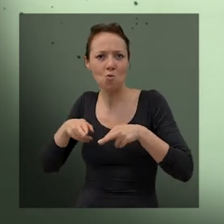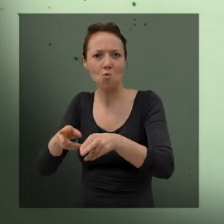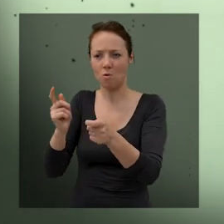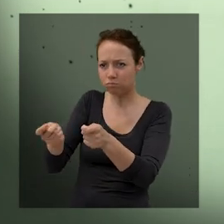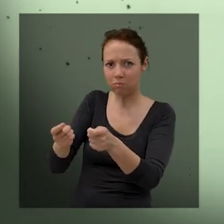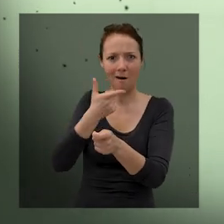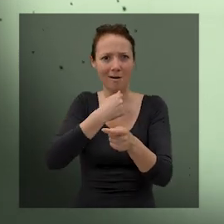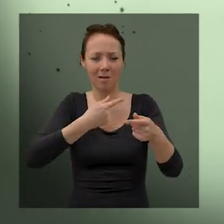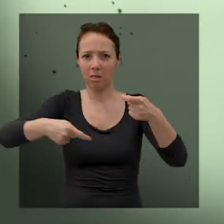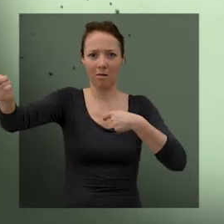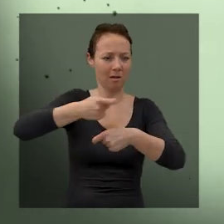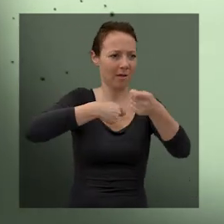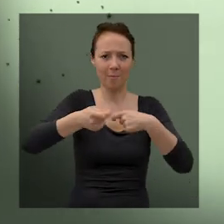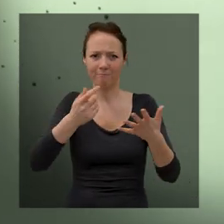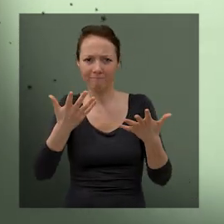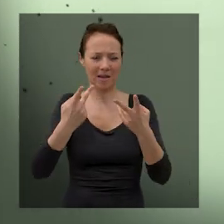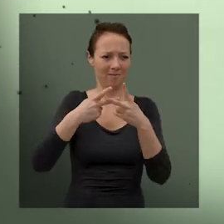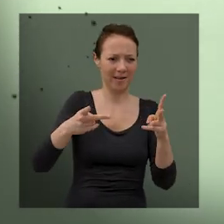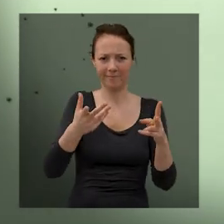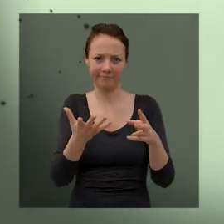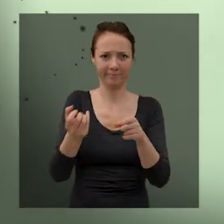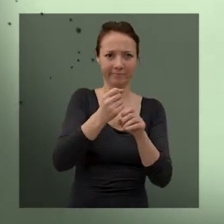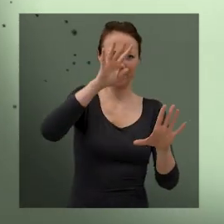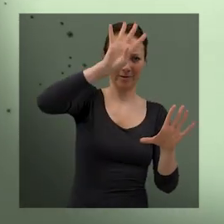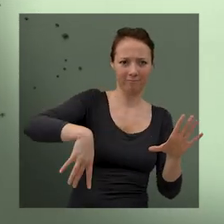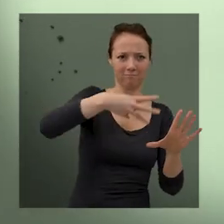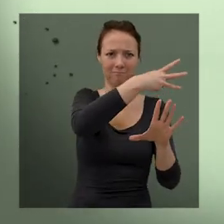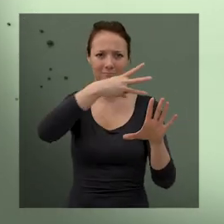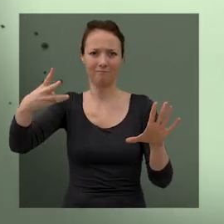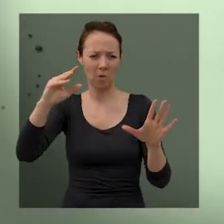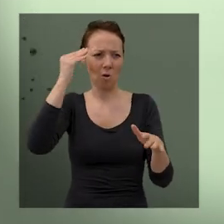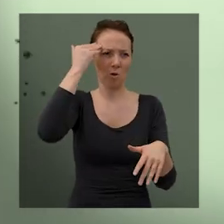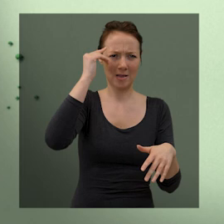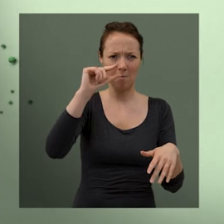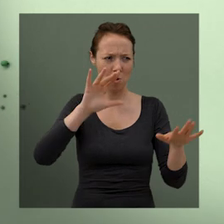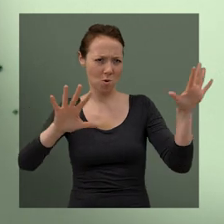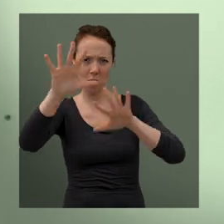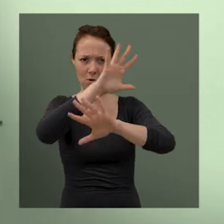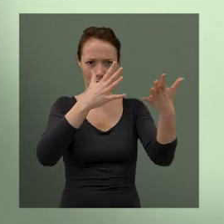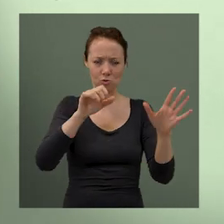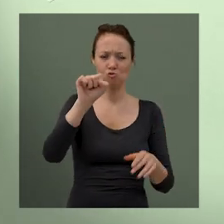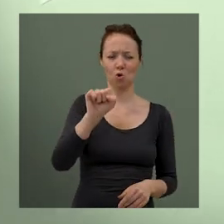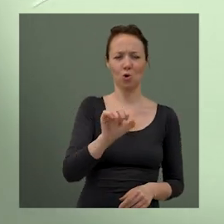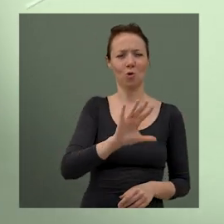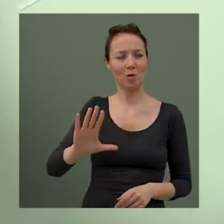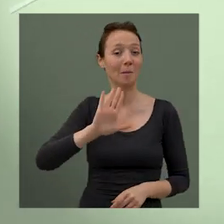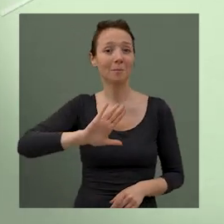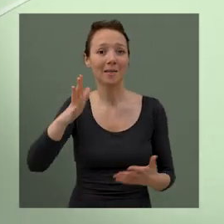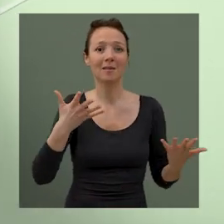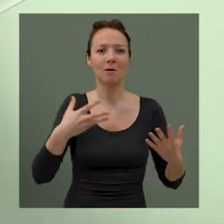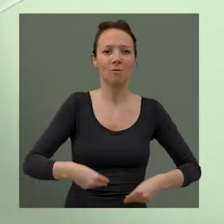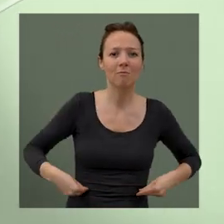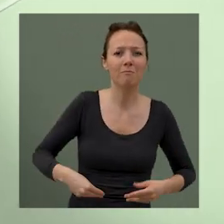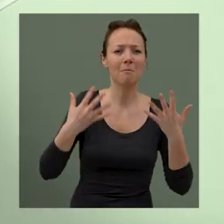qui structurent le développement de la ville. On connaît partiellement l'organisation de cette ville antique. Au sud, des